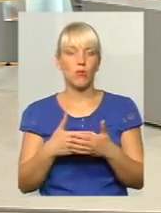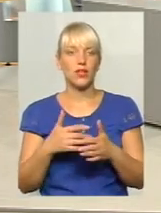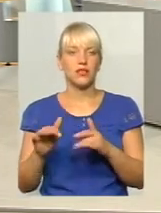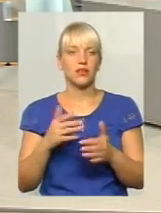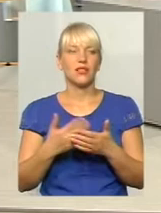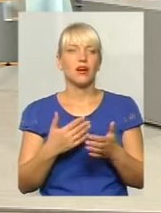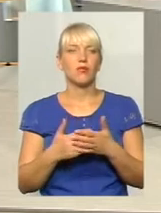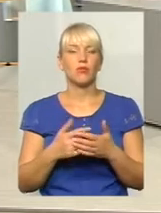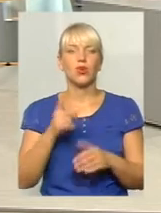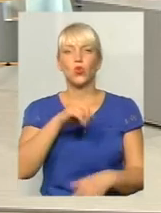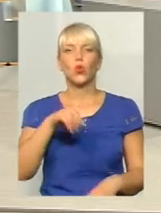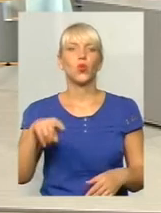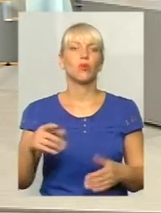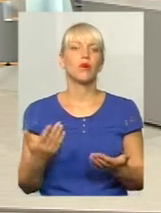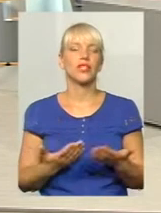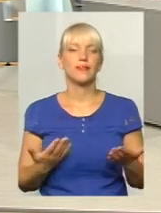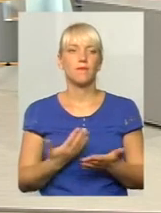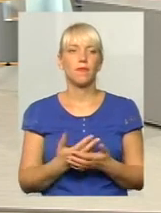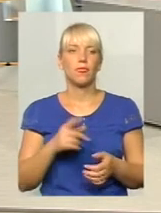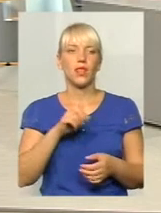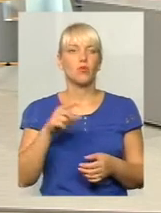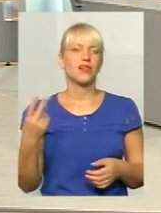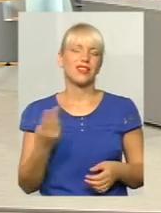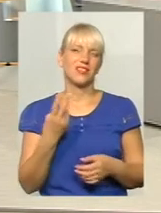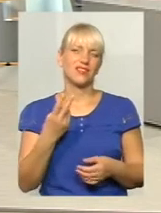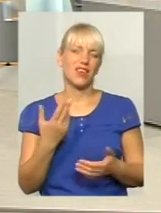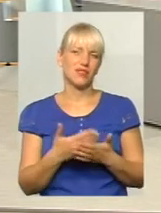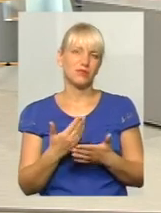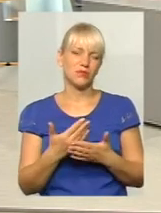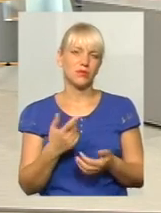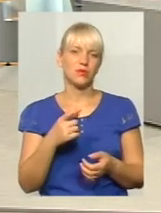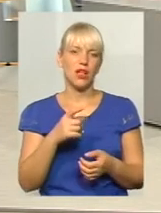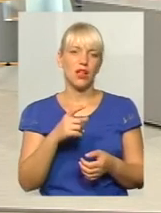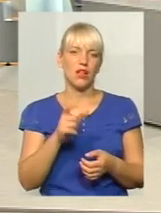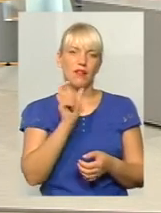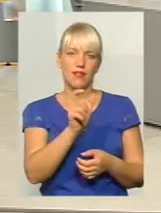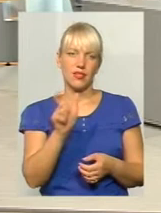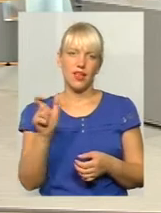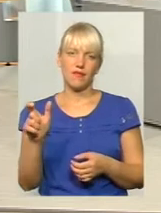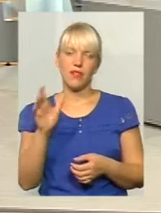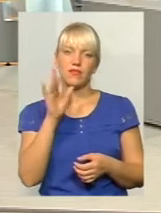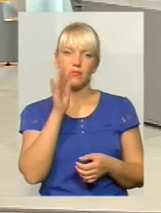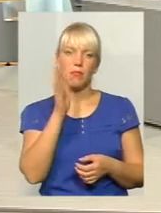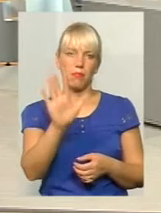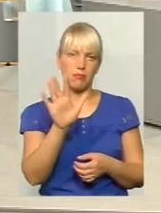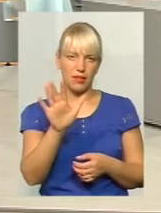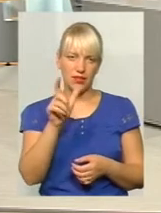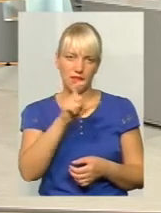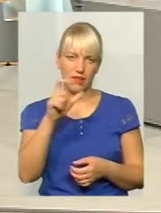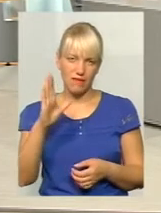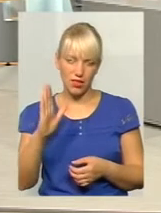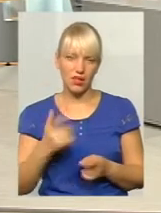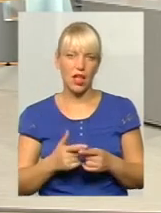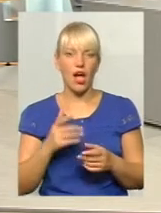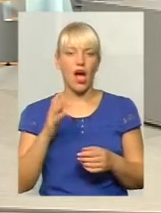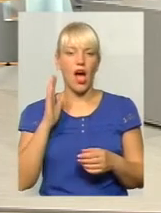номер... більшості маршрутів збільшується. Так, номер два, я так по пам'яті пригадую, зараз інтервал руху 5 хвилин, здається, будуть великогабаритні автобуси, буде інтервал